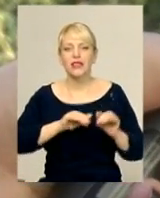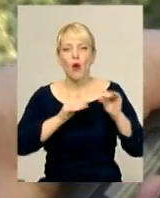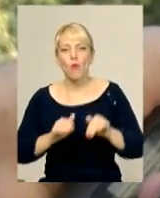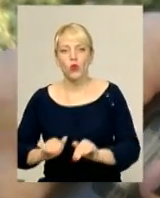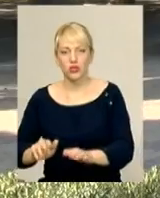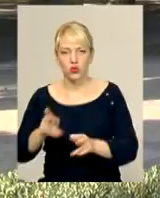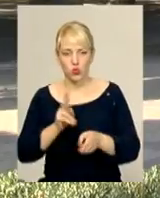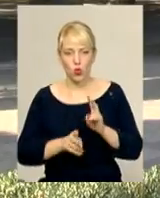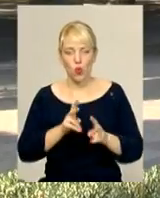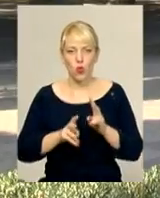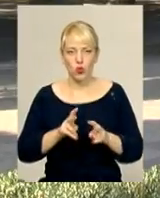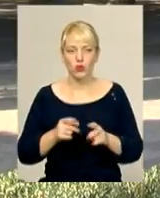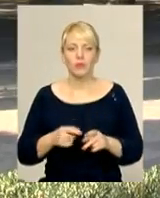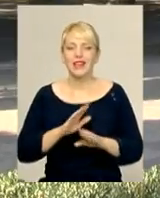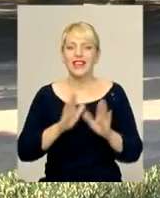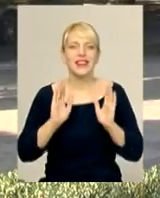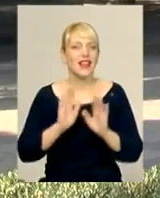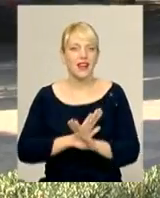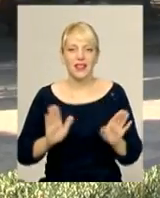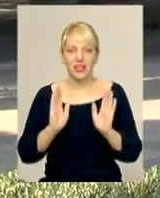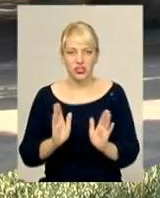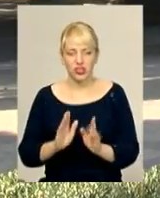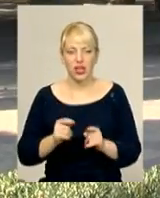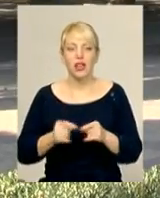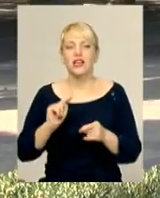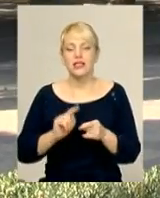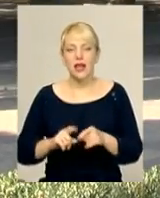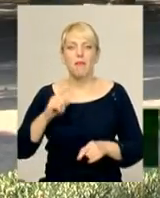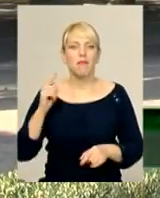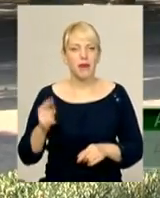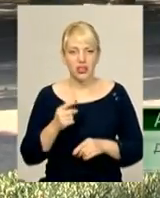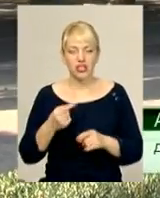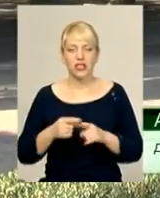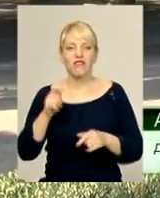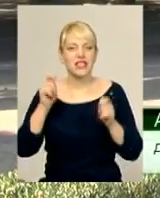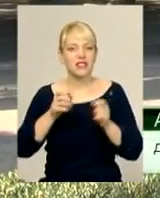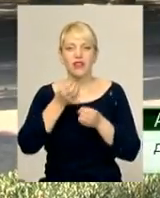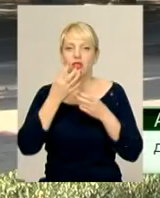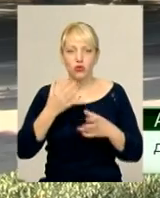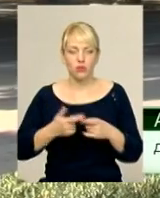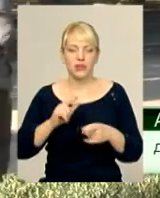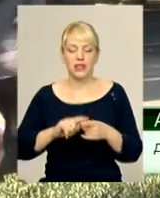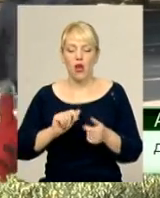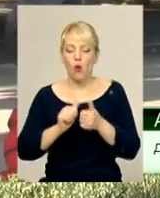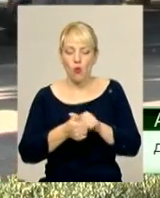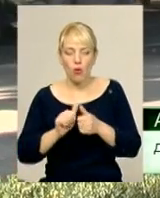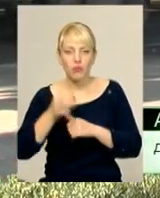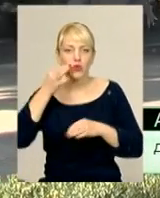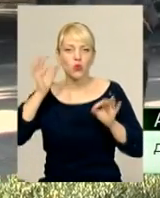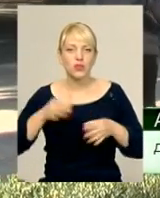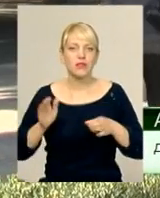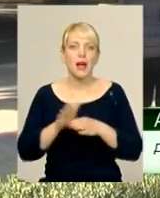І не лише. Дуже добре, що буде цей фестиваль, тому що це, перш за все, обмін досвідом між рестораторами.